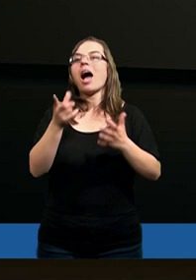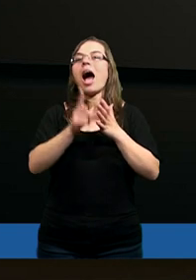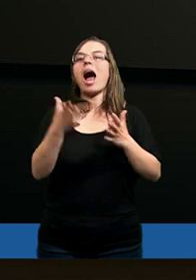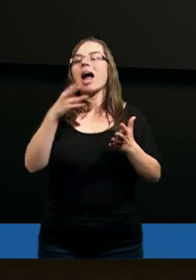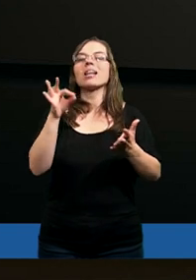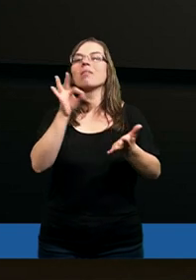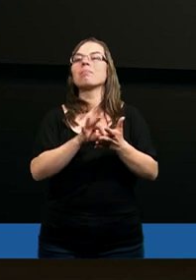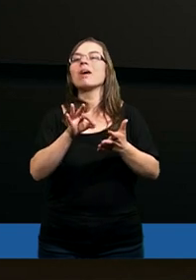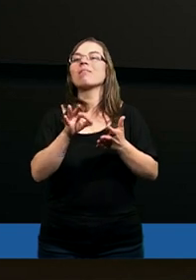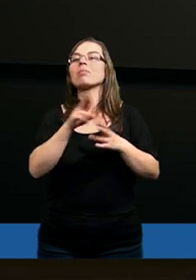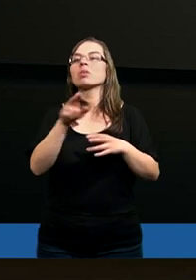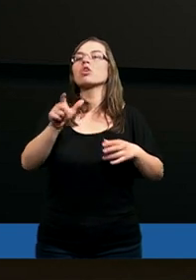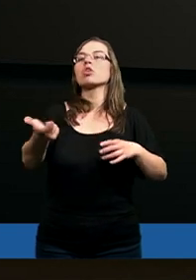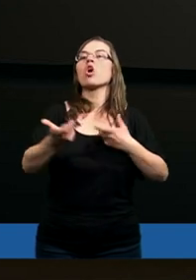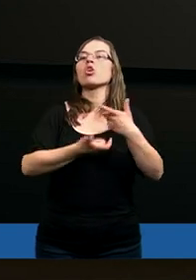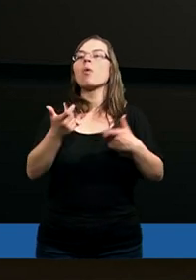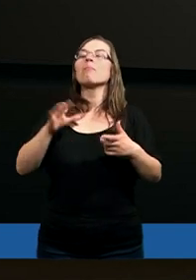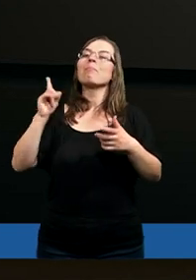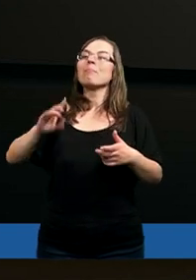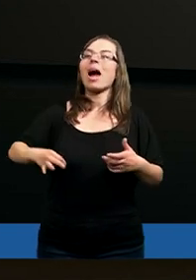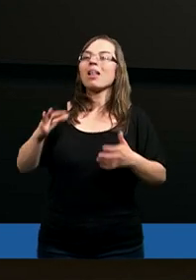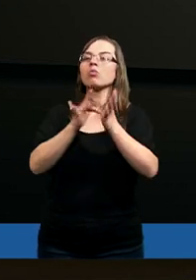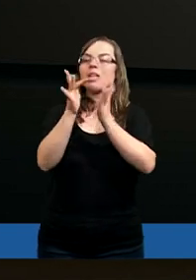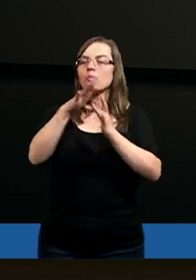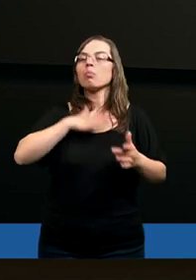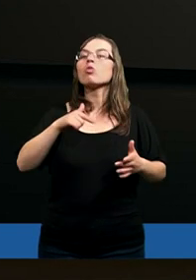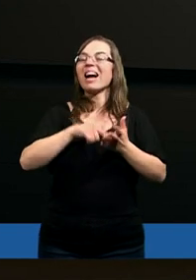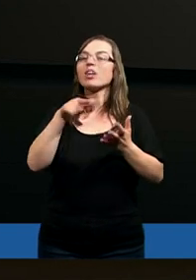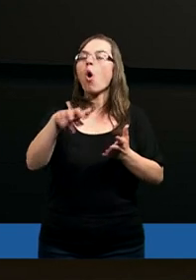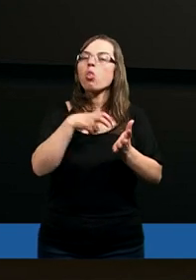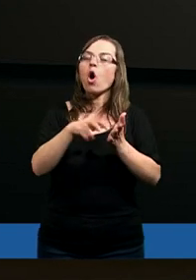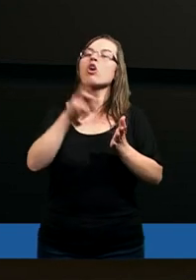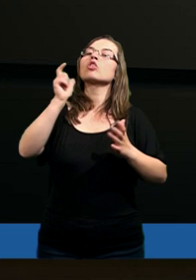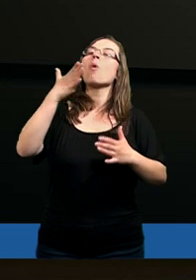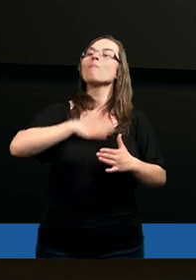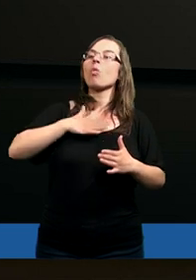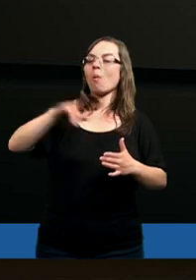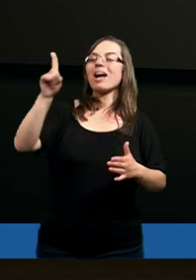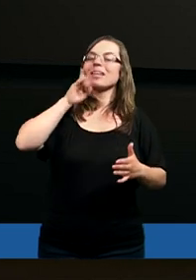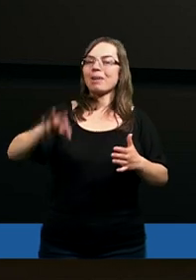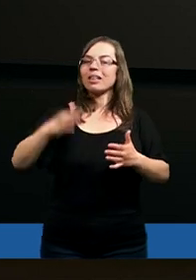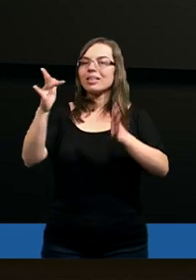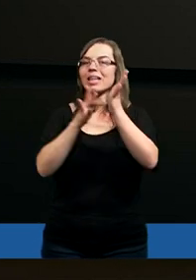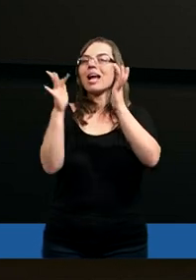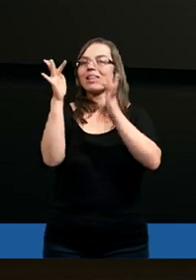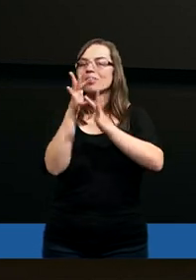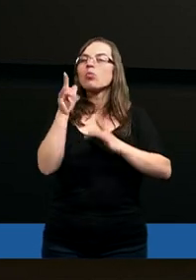ale w tym samym czasie robię to, co się Panu Jezusowi podoba. I to jest wolność, mówi Pan Jezus, nie? A więc wolność od